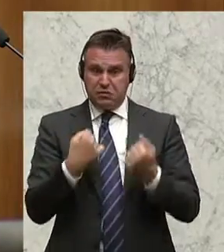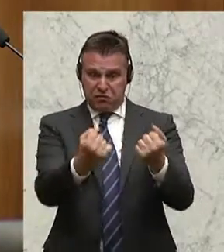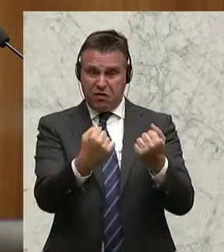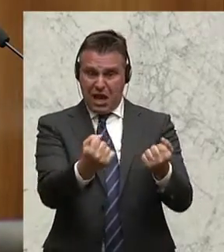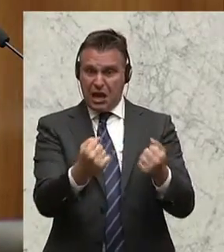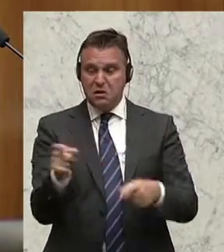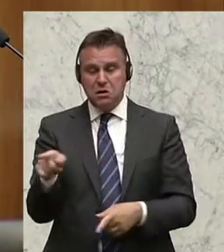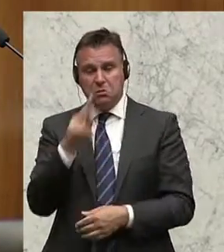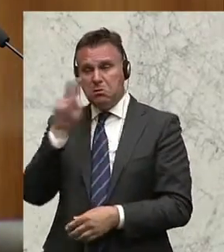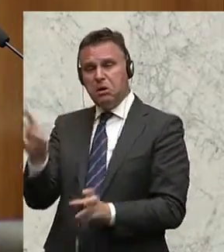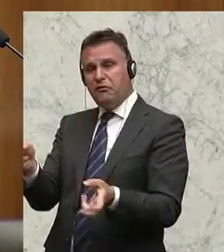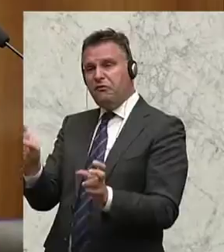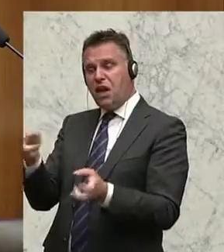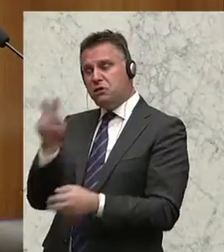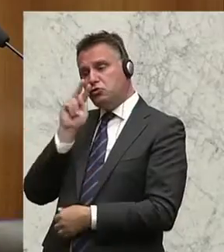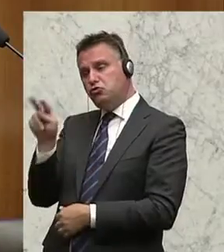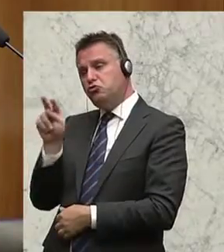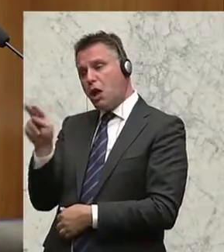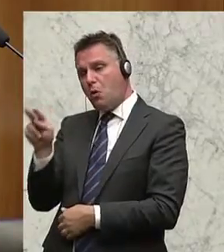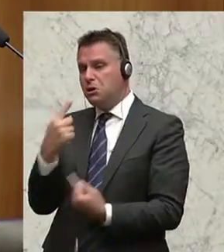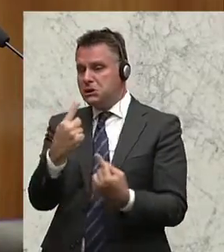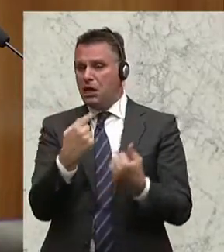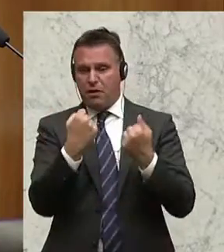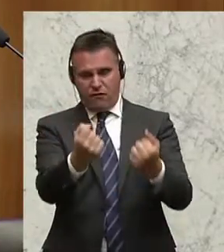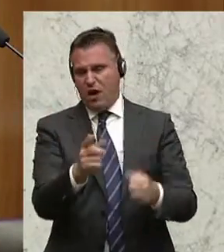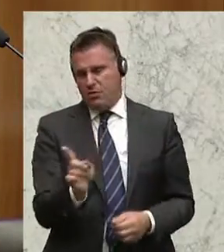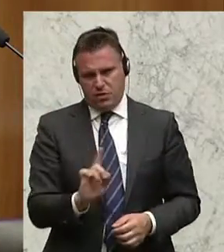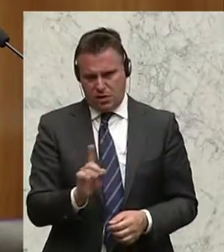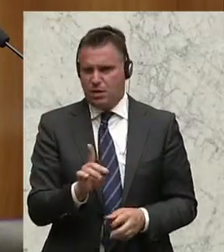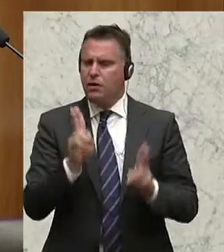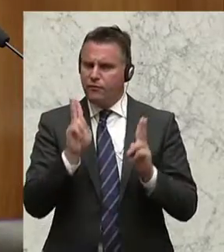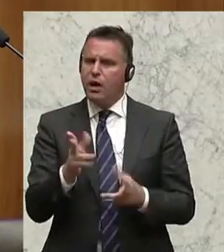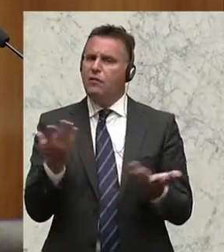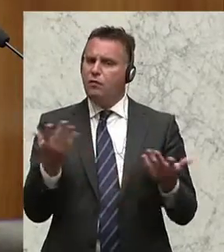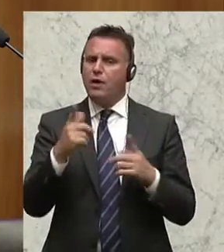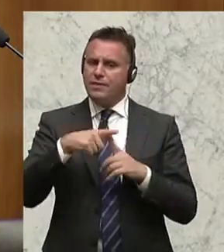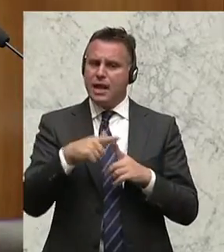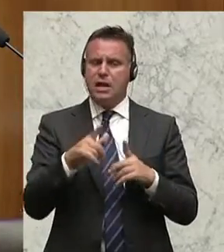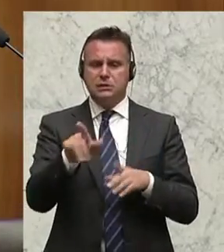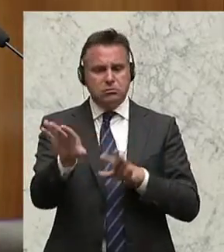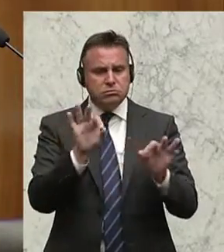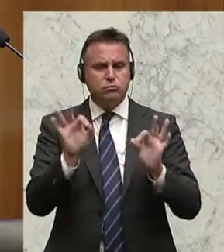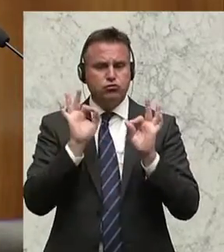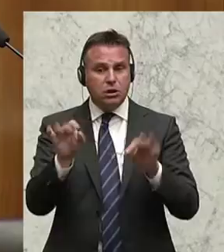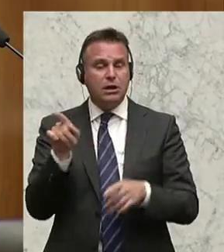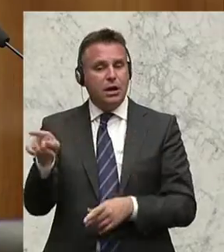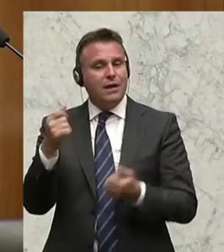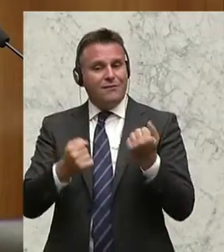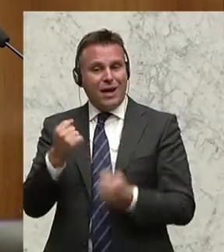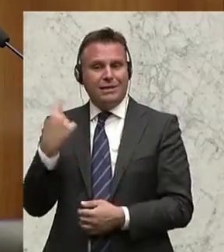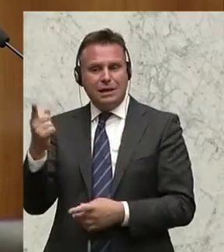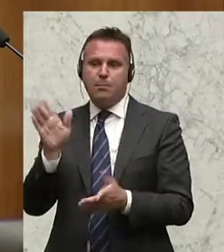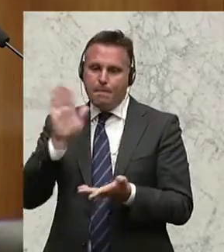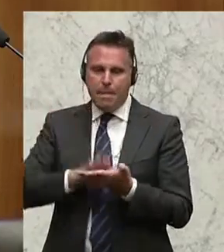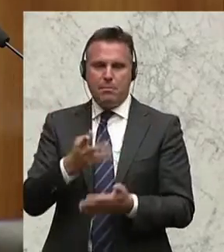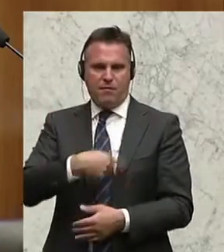Fernseher irgendwas anschaut. Es geht dabei um Tests auf eigens ausgesuchte Straßen, wo der Fahrer hauptverantwortlich für das